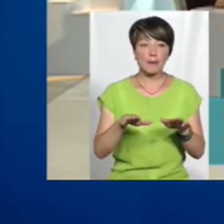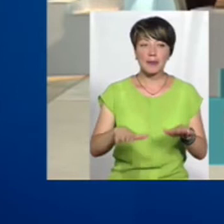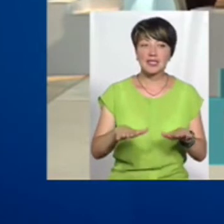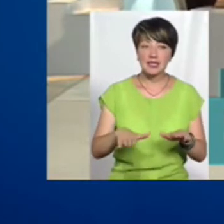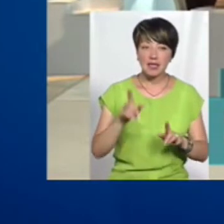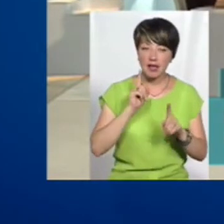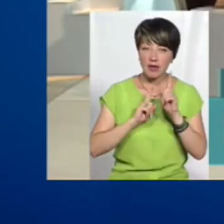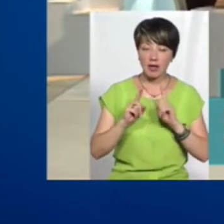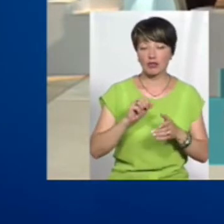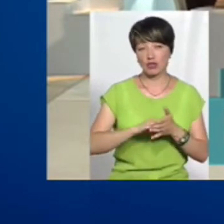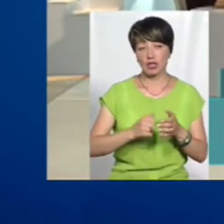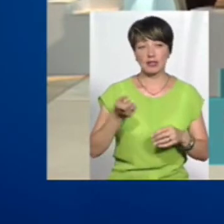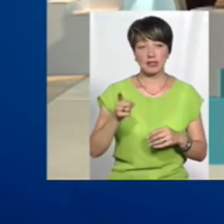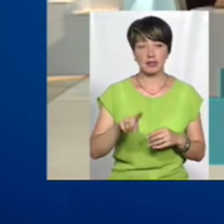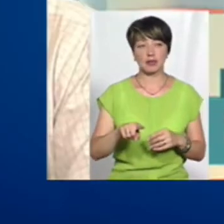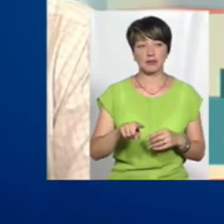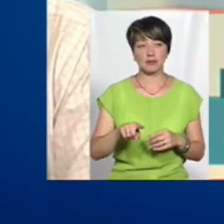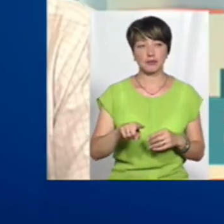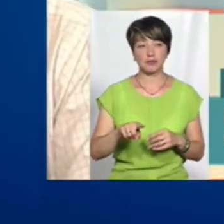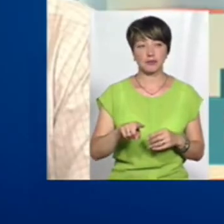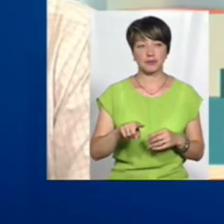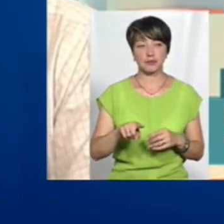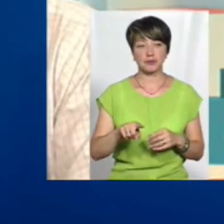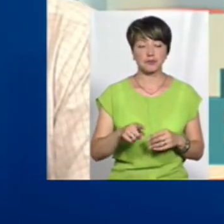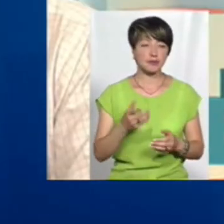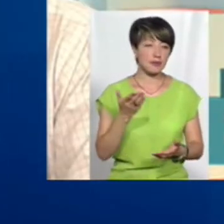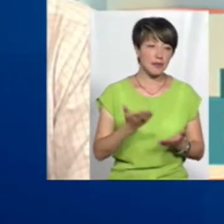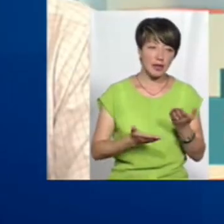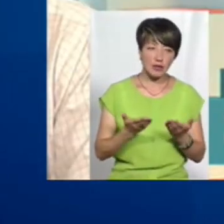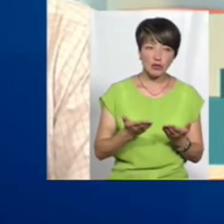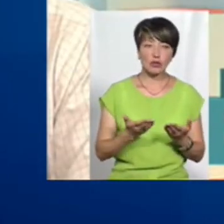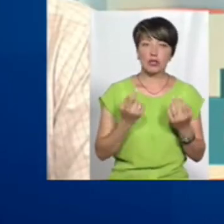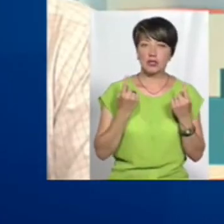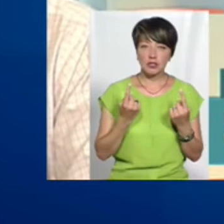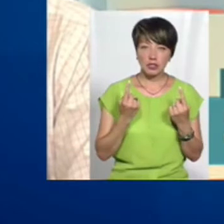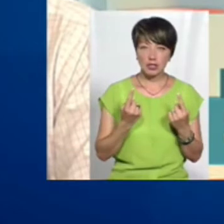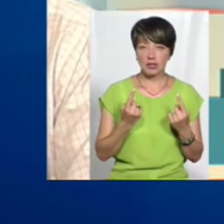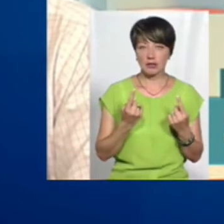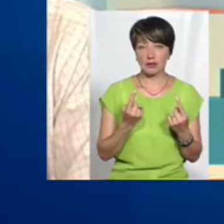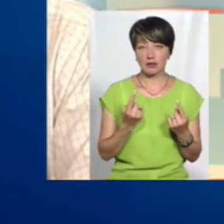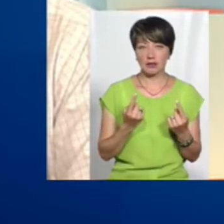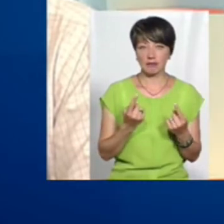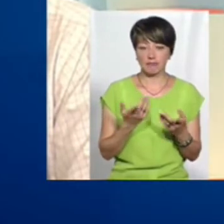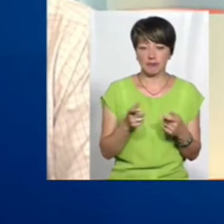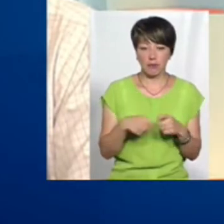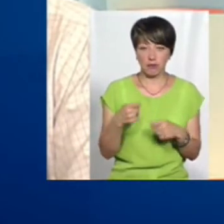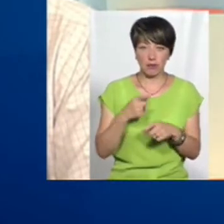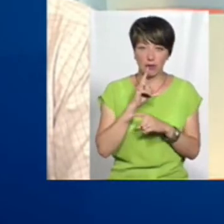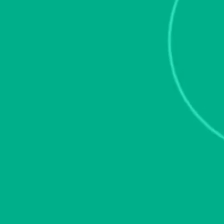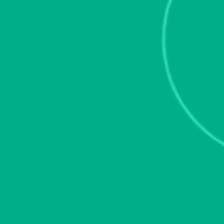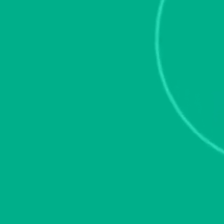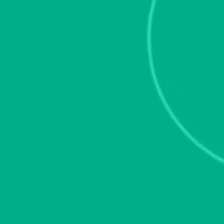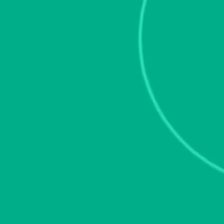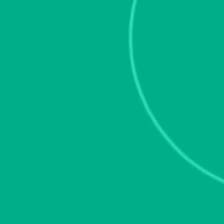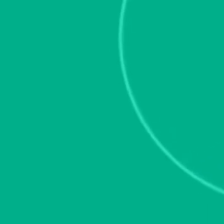місцевих рад. Через те, якщо ніяких таких значних відхилень не буде, то будемо очікувати от таких от змін.